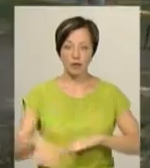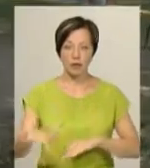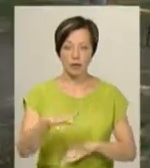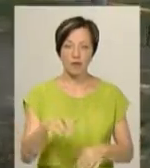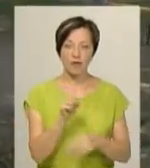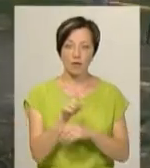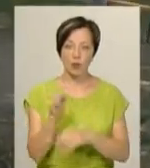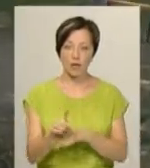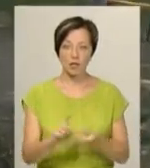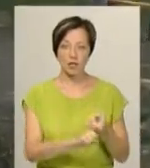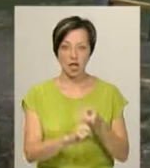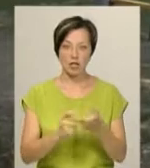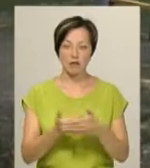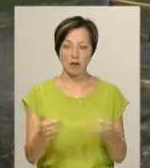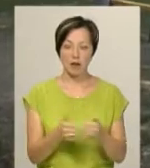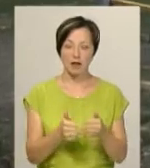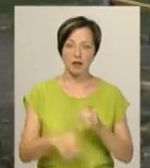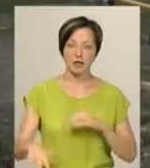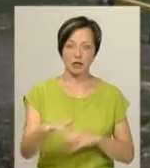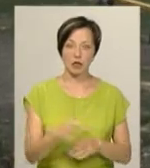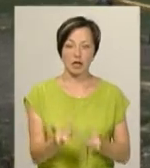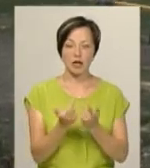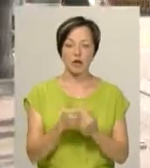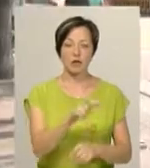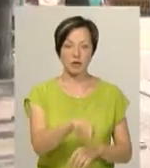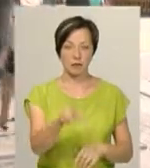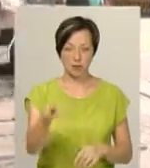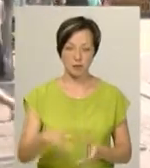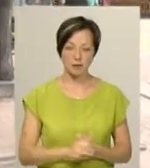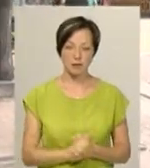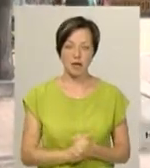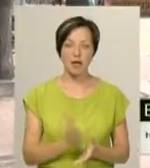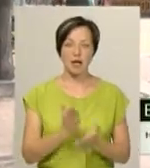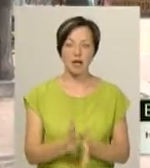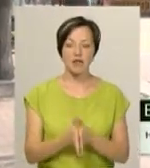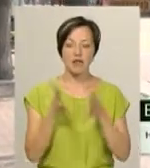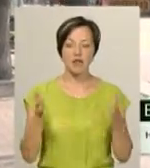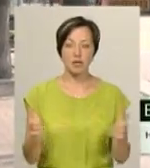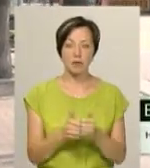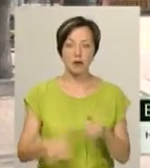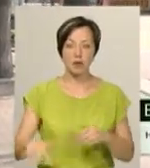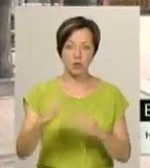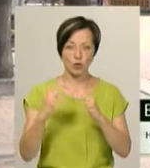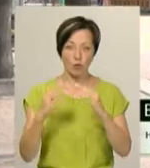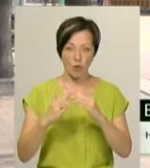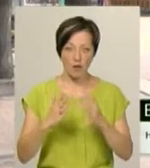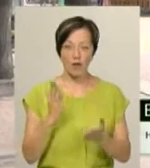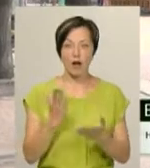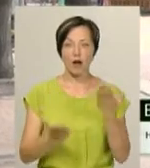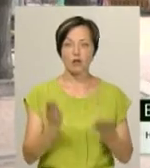функціональність залежить від прилеглої території та кількості мешканців. «Є величезна прибудинкова. Якщо є багато